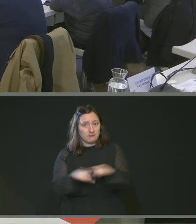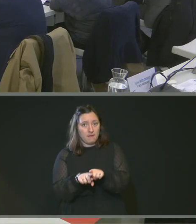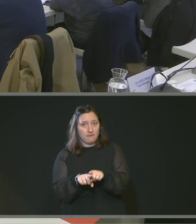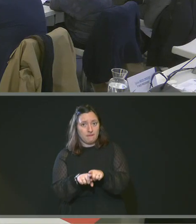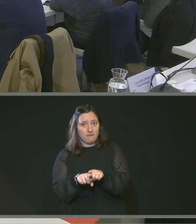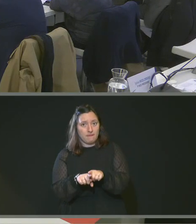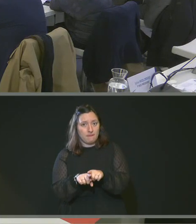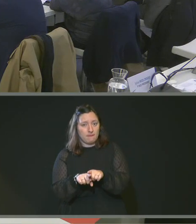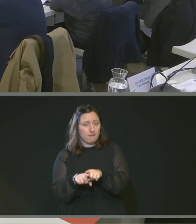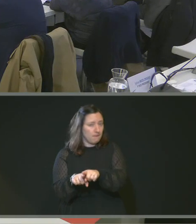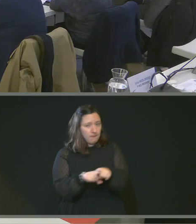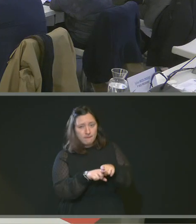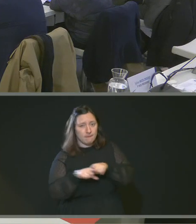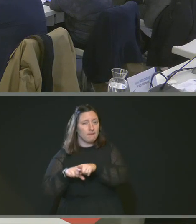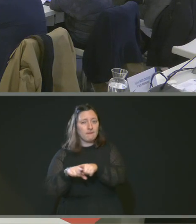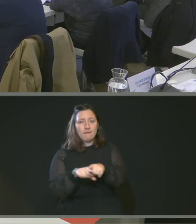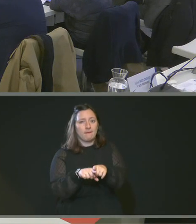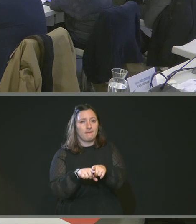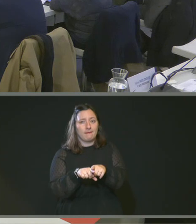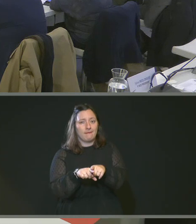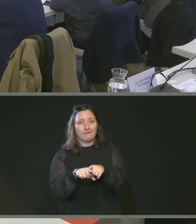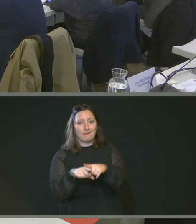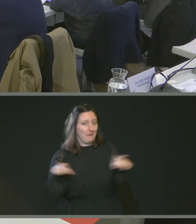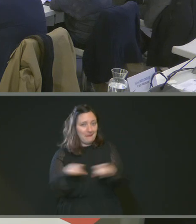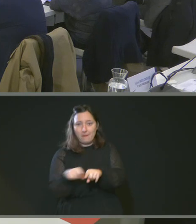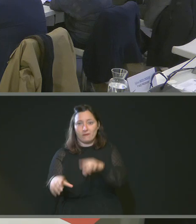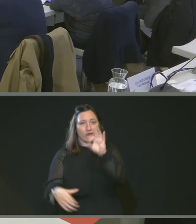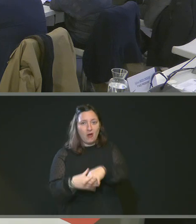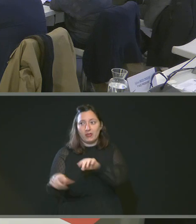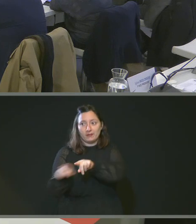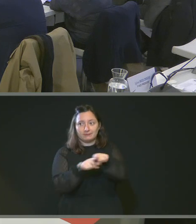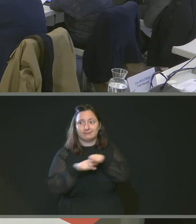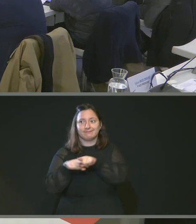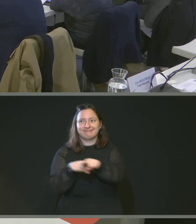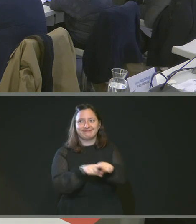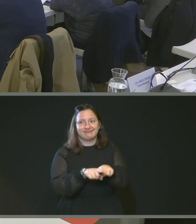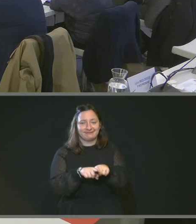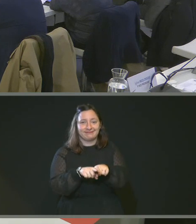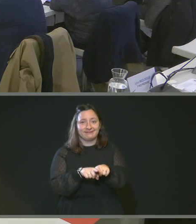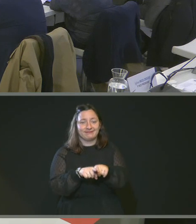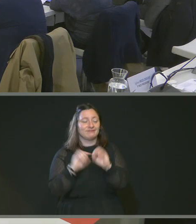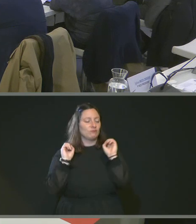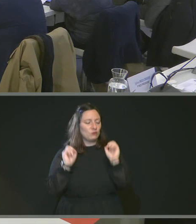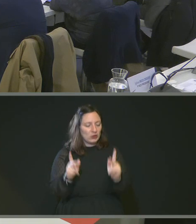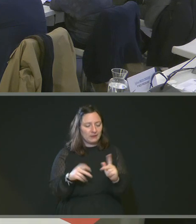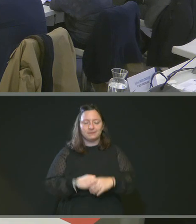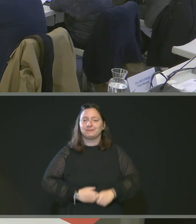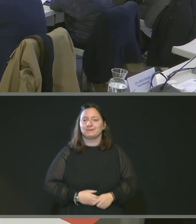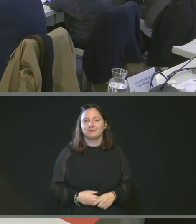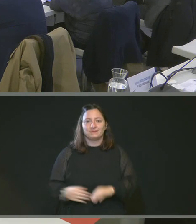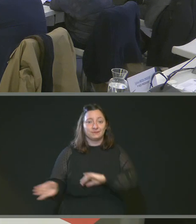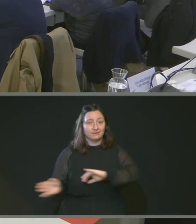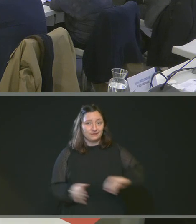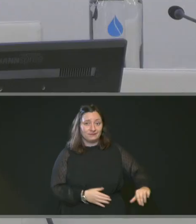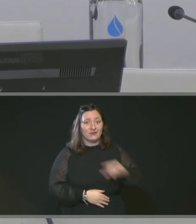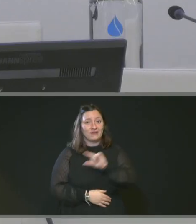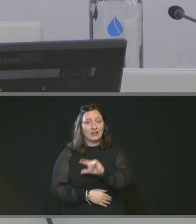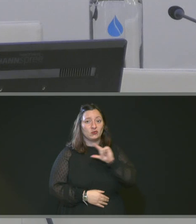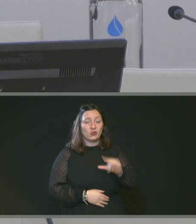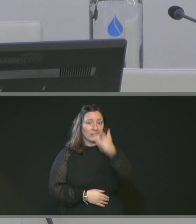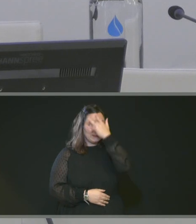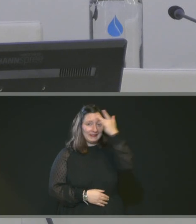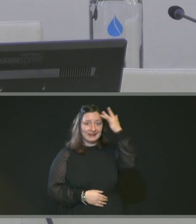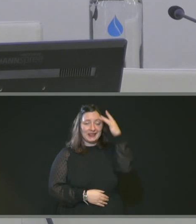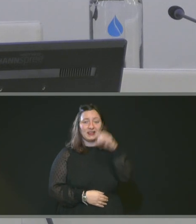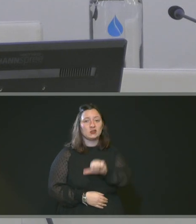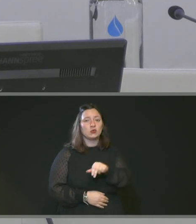Strictement le même vote. Tout pareil, le même vote. Très bien. Donc même vote. Numéro 22. Saint-Aubin-Céloville.